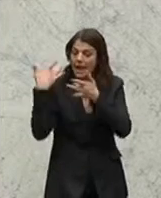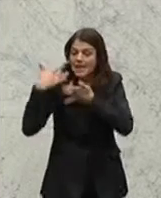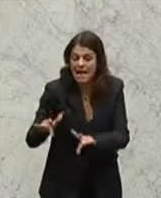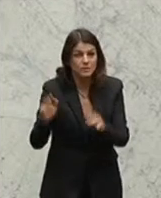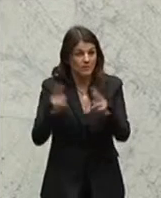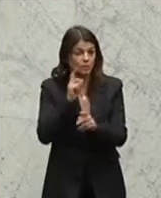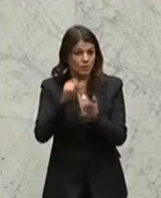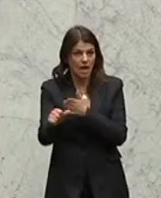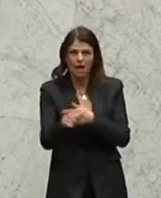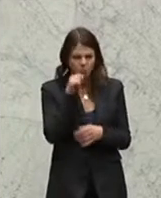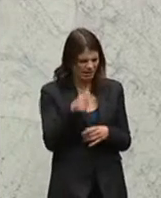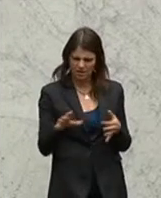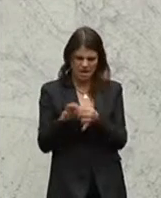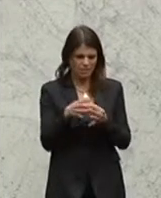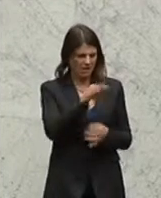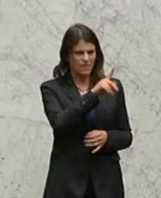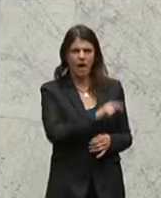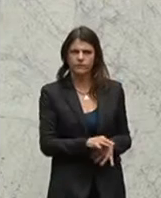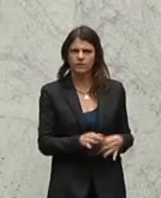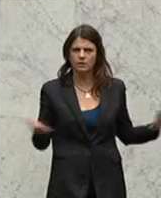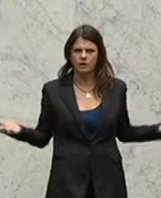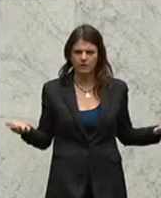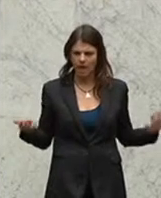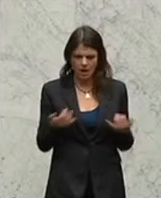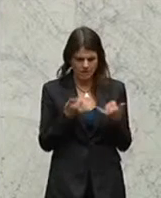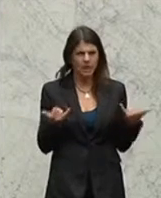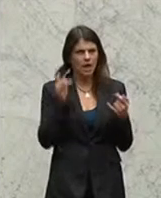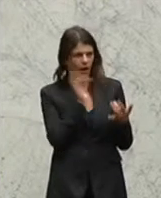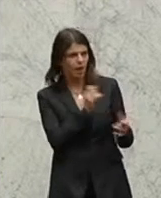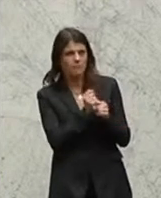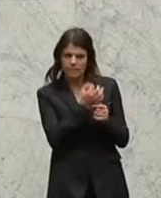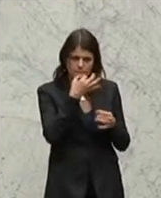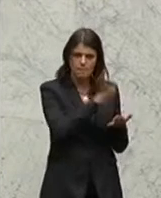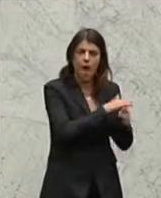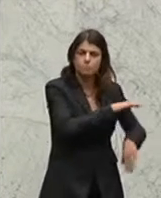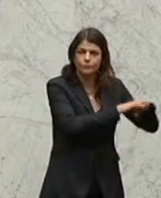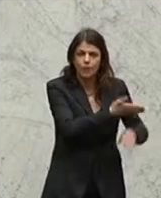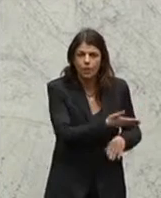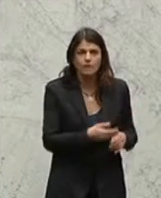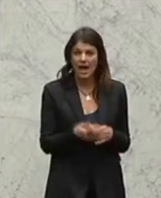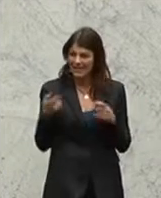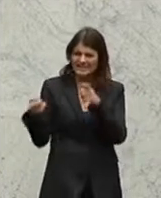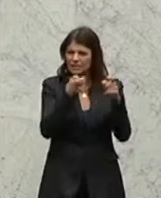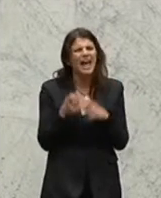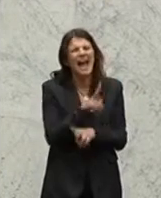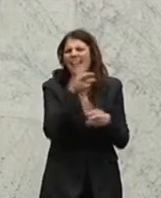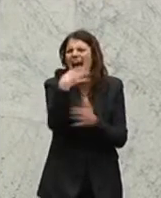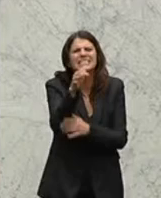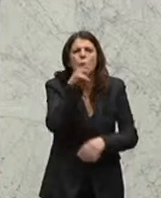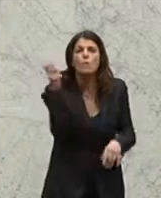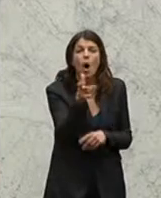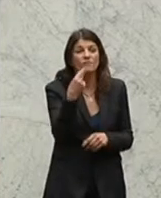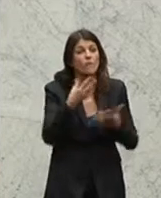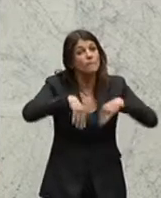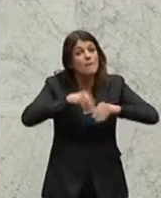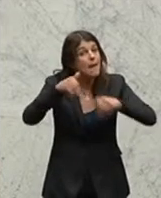aber nicht über den FLAV, ohne zu sagen, wie das gegengesteuert wird. Und in dieser ganzen Debatte kein einziges Wort von der